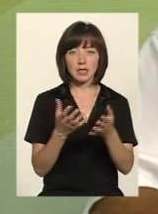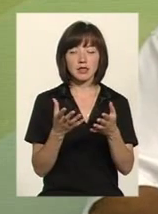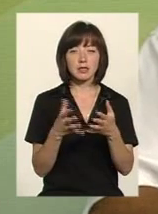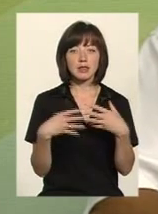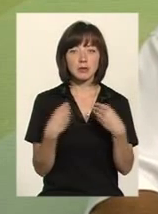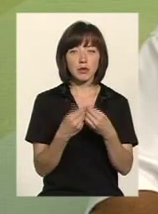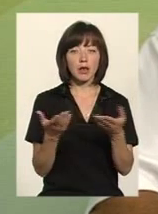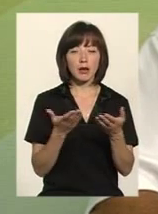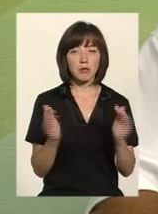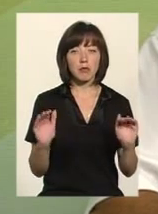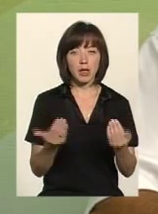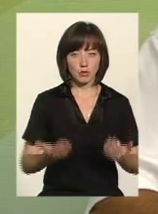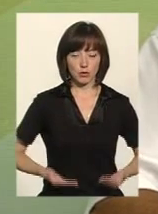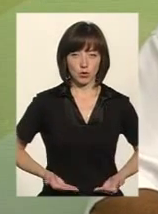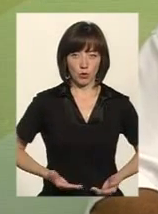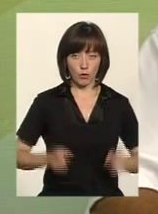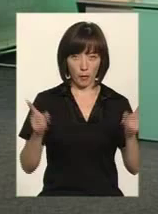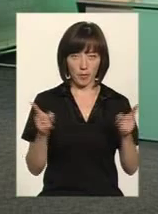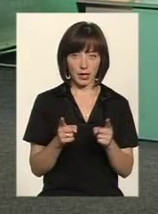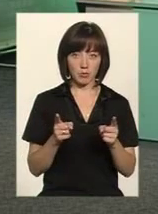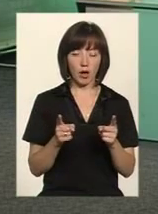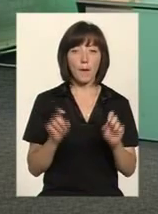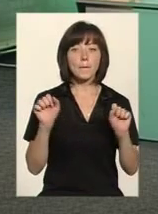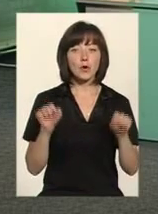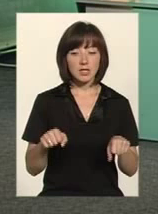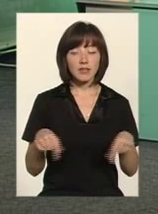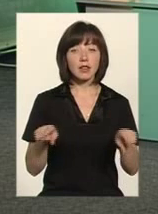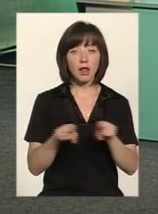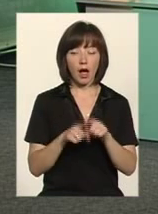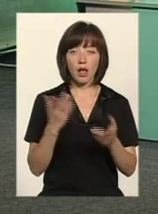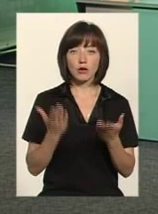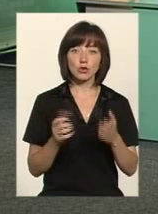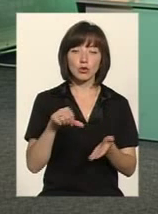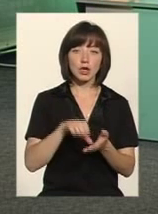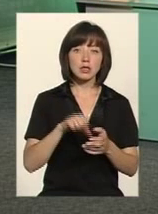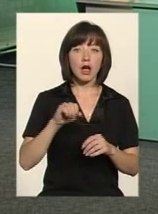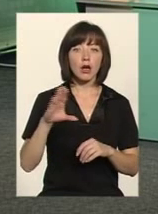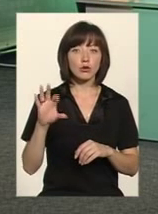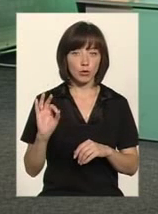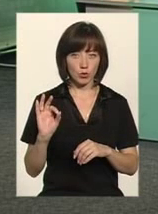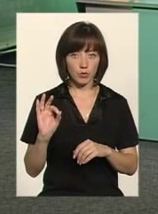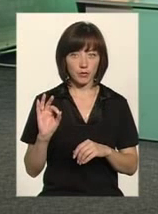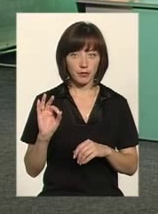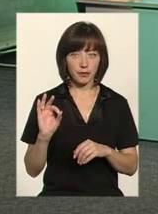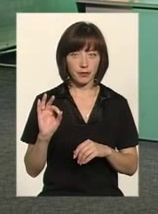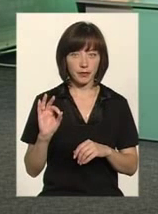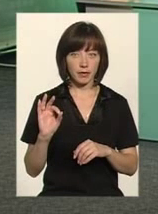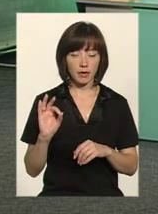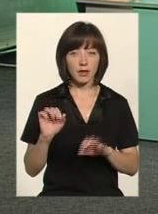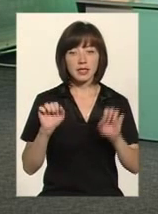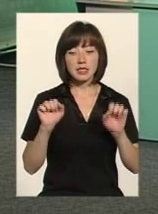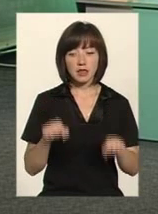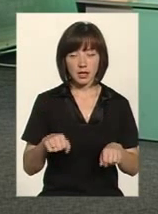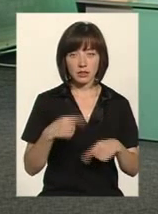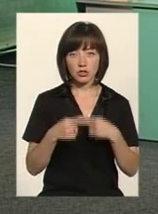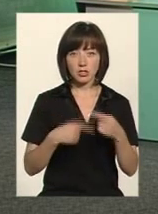яких менше прожиткового мінімуму. Тобто, можливий варіант такий, якщо учасник АТО здатний через